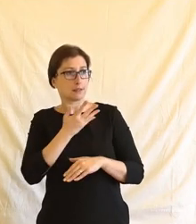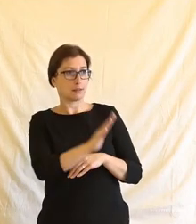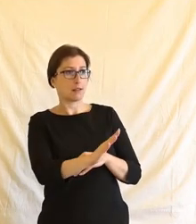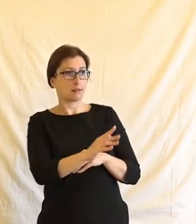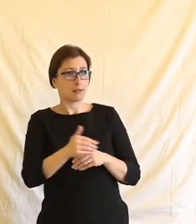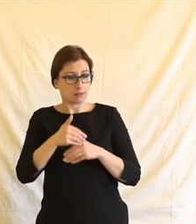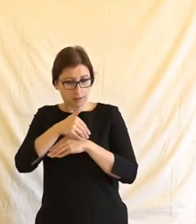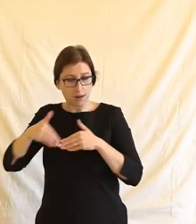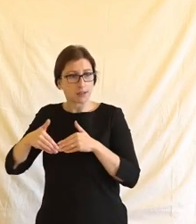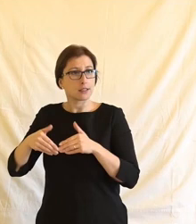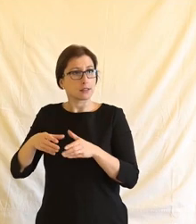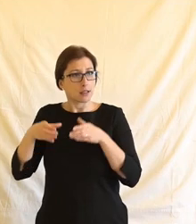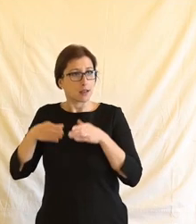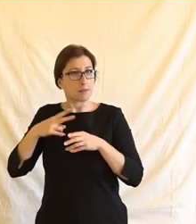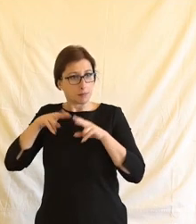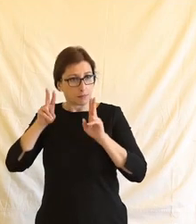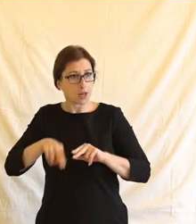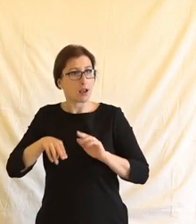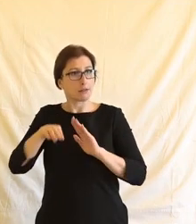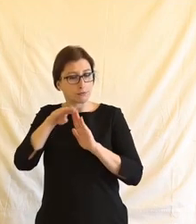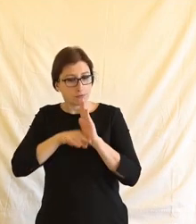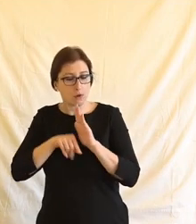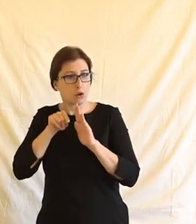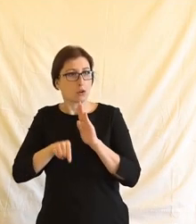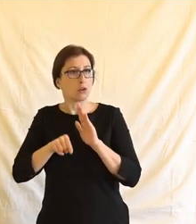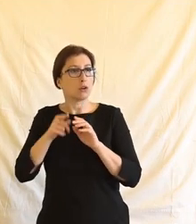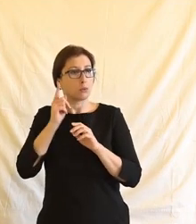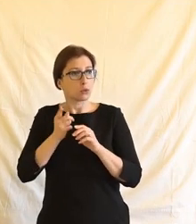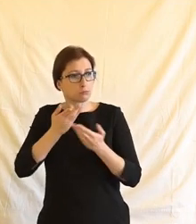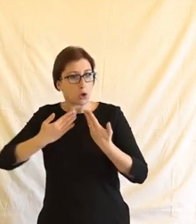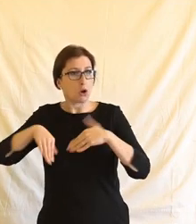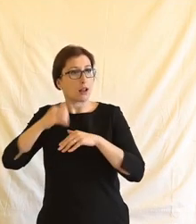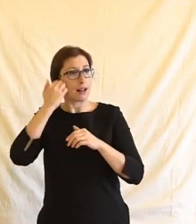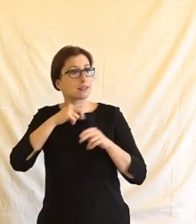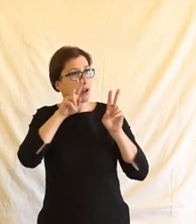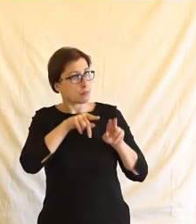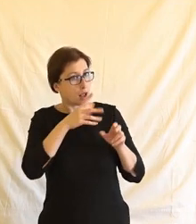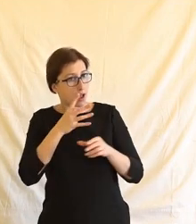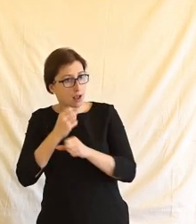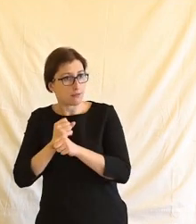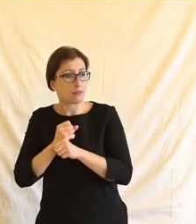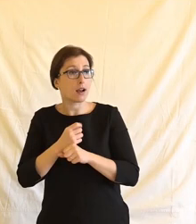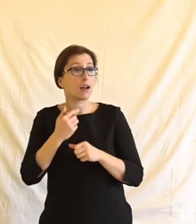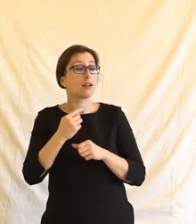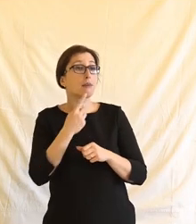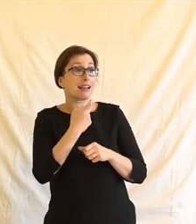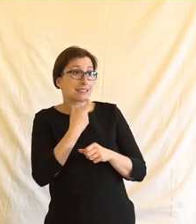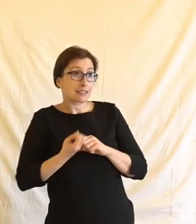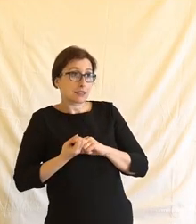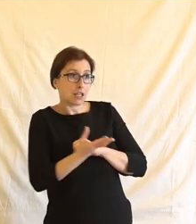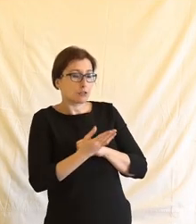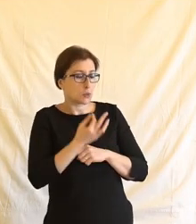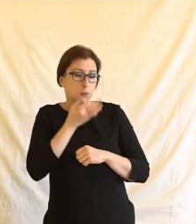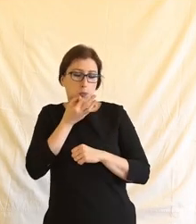kterou máme nastavenou naším právem. To je hranice, která vyplývá i z lidskoprávních předpisů. Jsou to mimochodem ty zákony, které vy